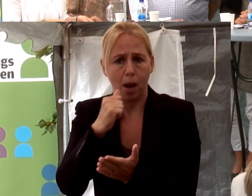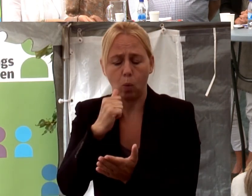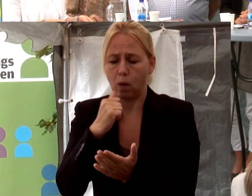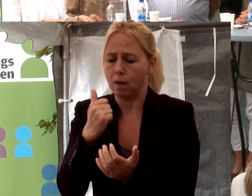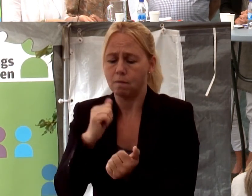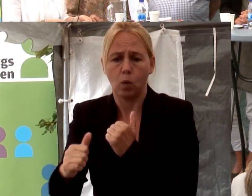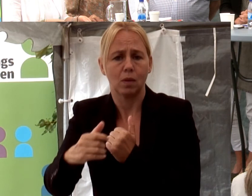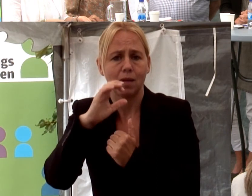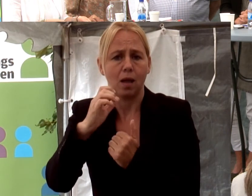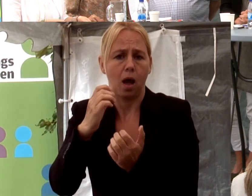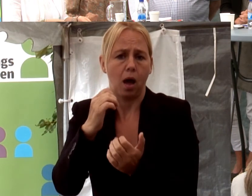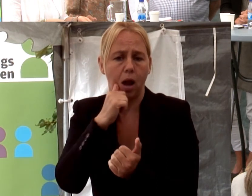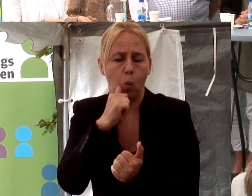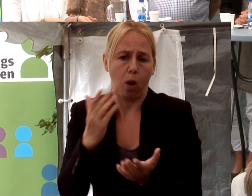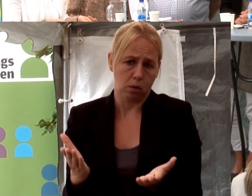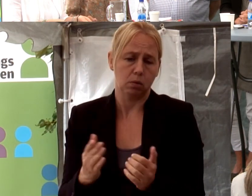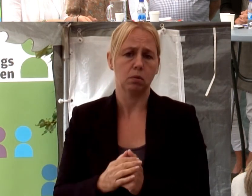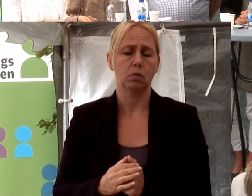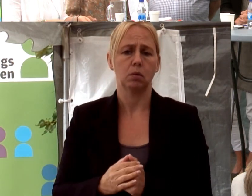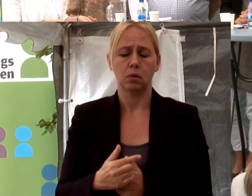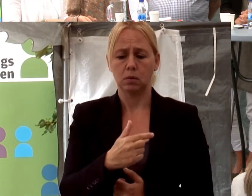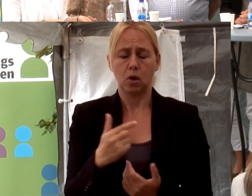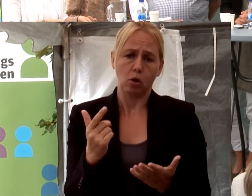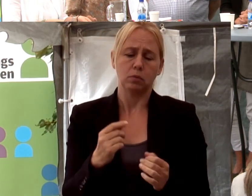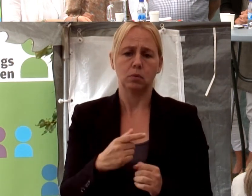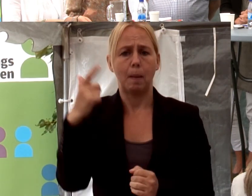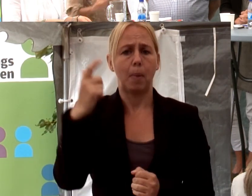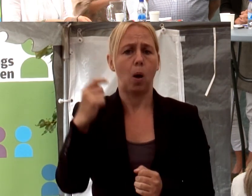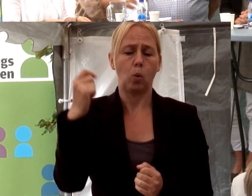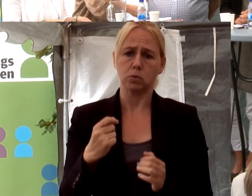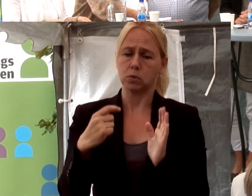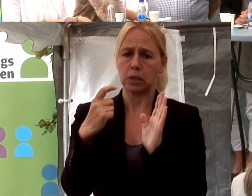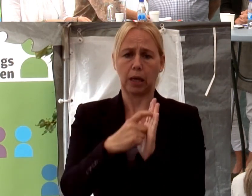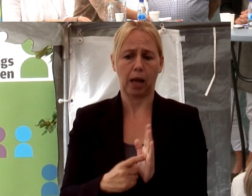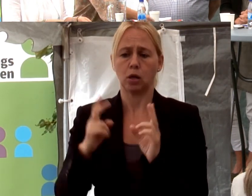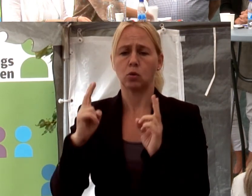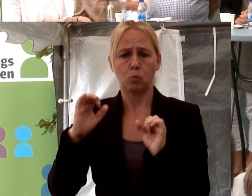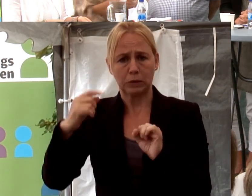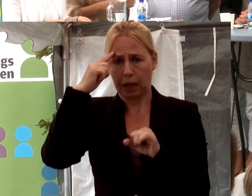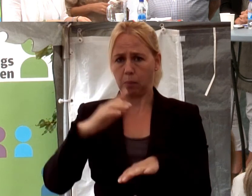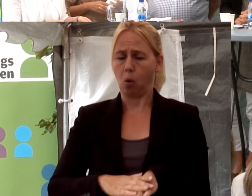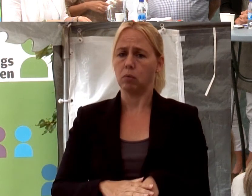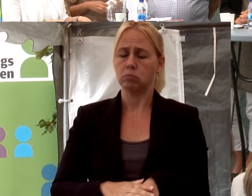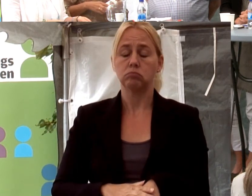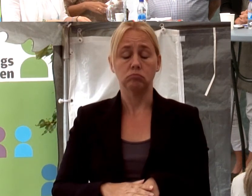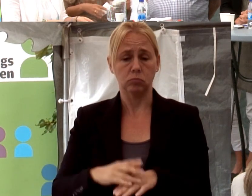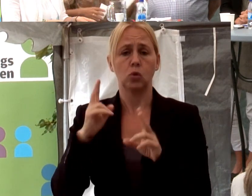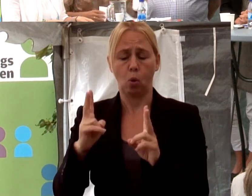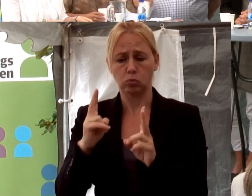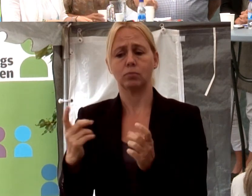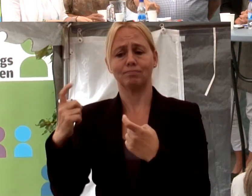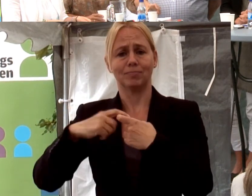dricka. Vi kan ha, ja, pensionsbestämmelser som måste ta hänsyn till ålder.